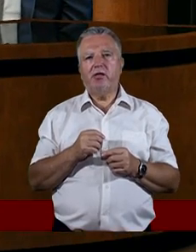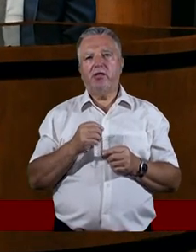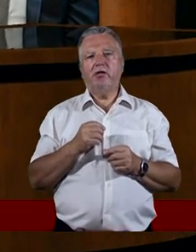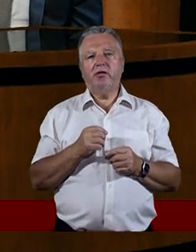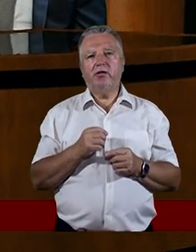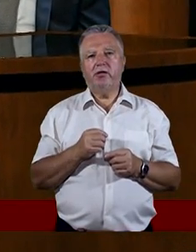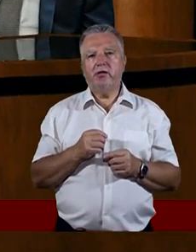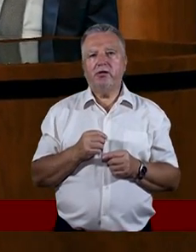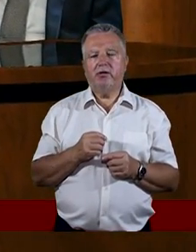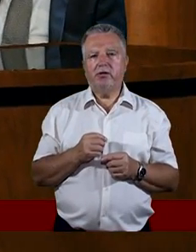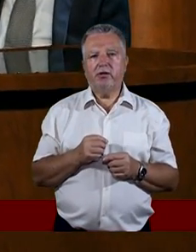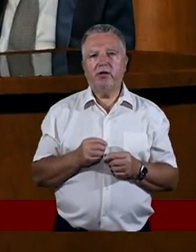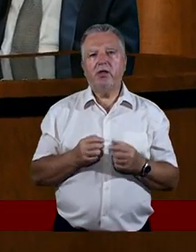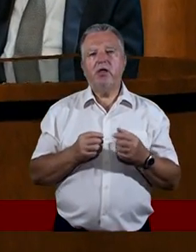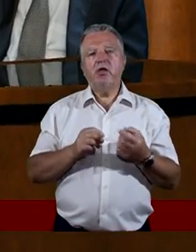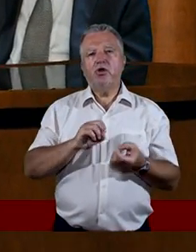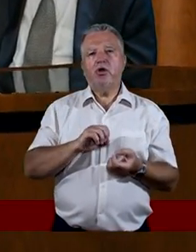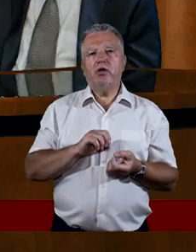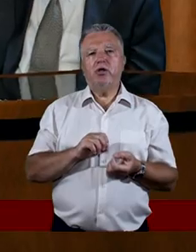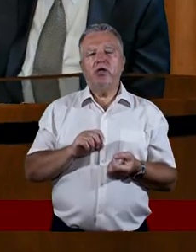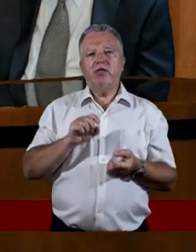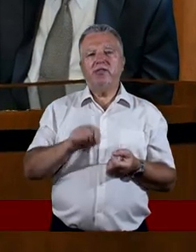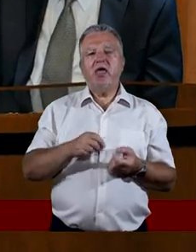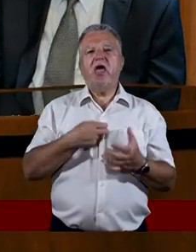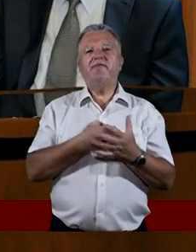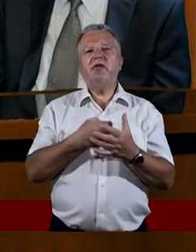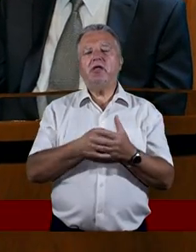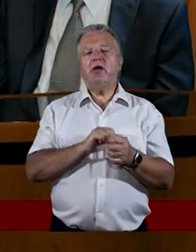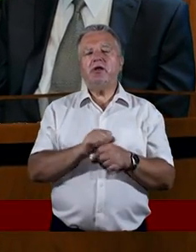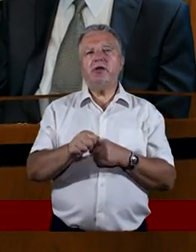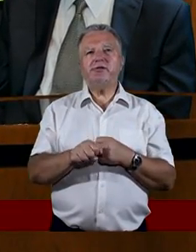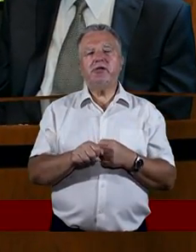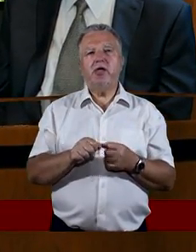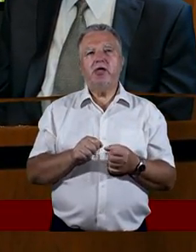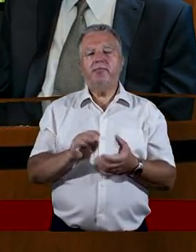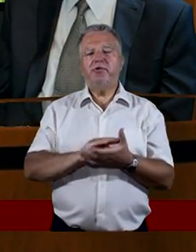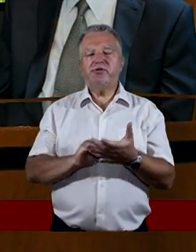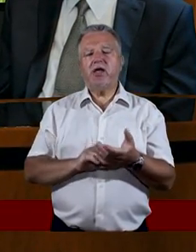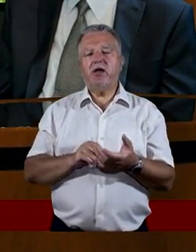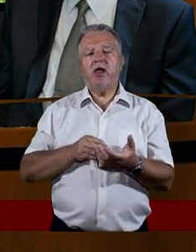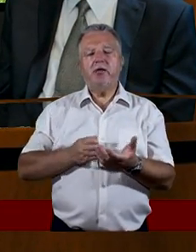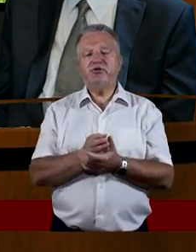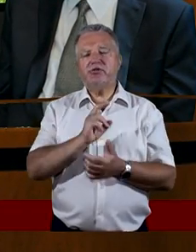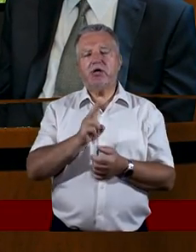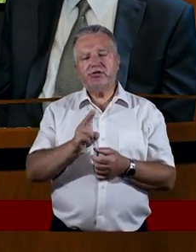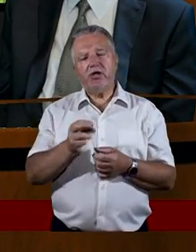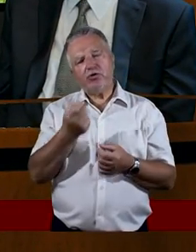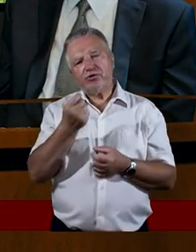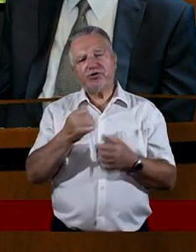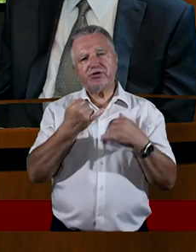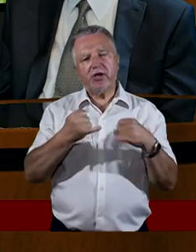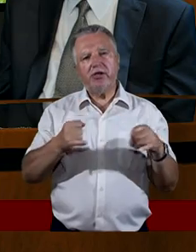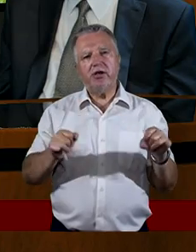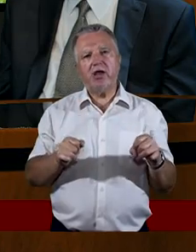zasadzie mówią o tych samych zagadnieniach, ale są ubrane w pewną osobowość. Tak Pawła, tak Piotra, tak